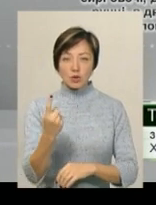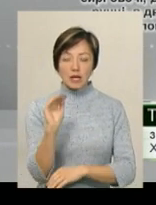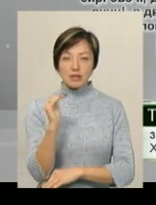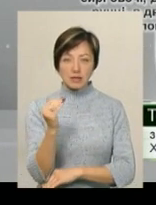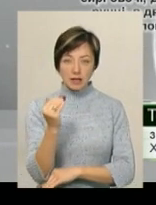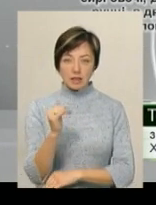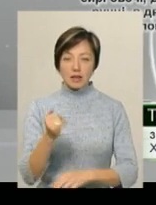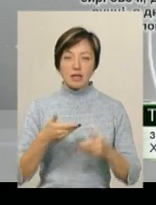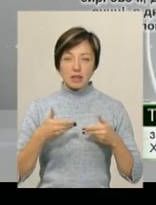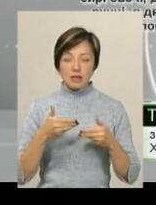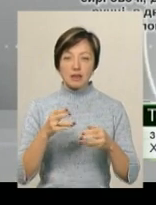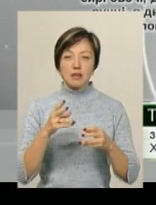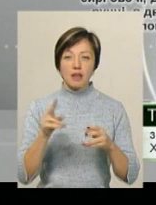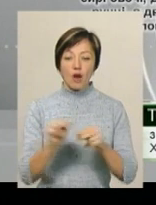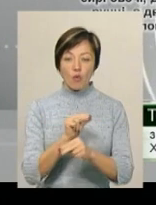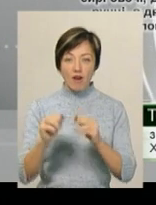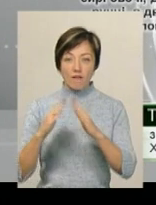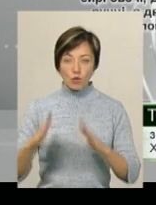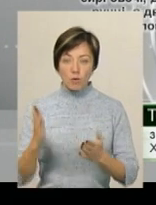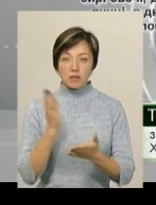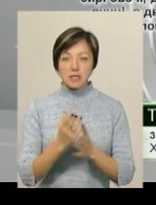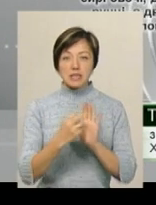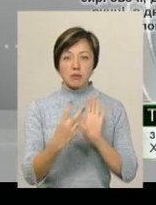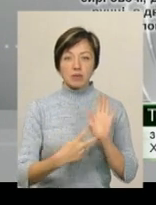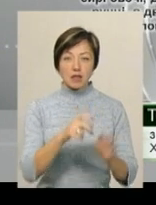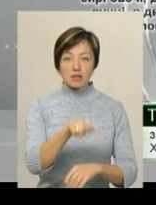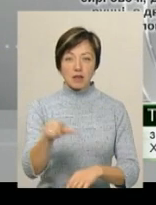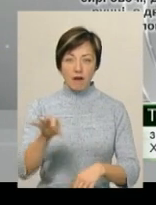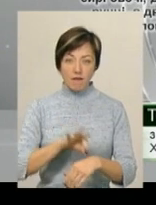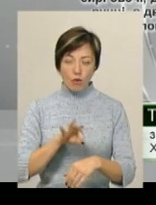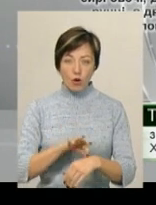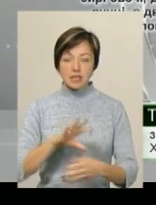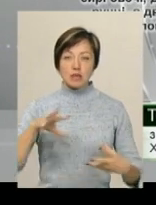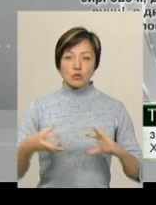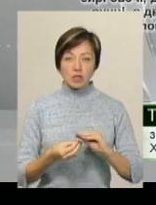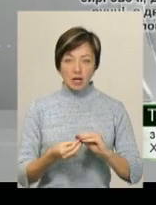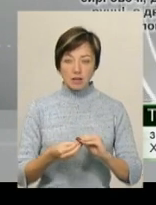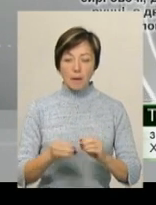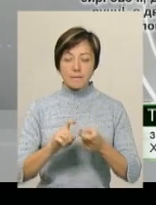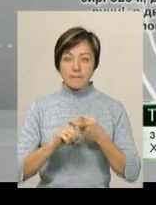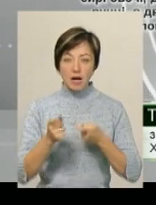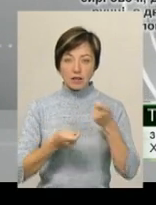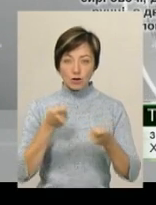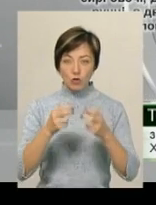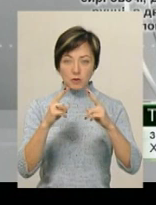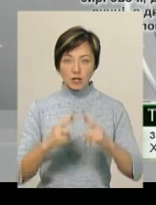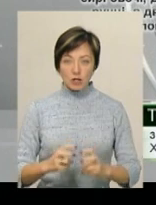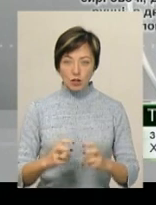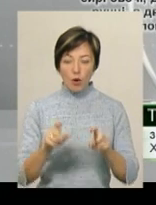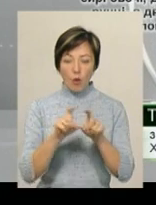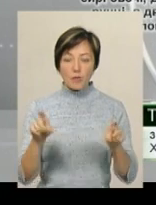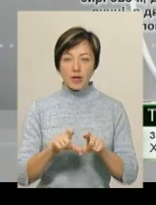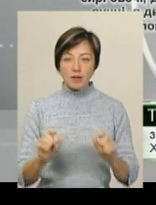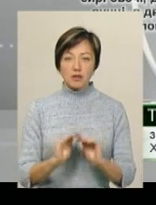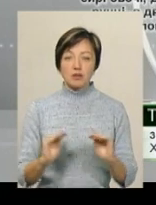дитина. І на амбулаторному лікуванні знаходиться 17 хворих. За результатами епідеміологічних обстежень об'єктів